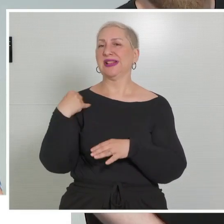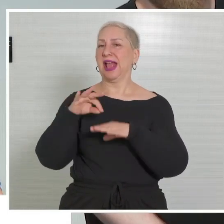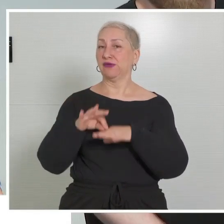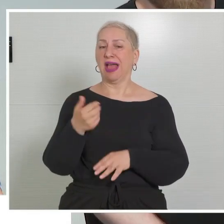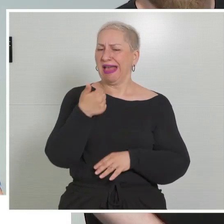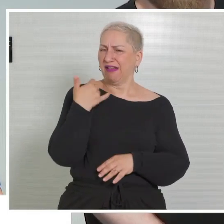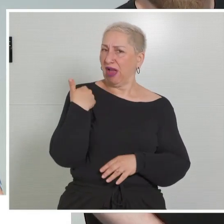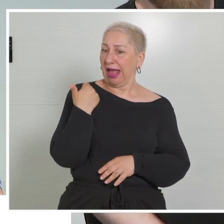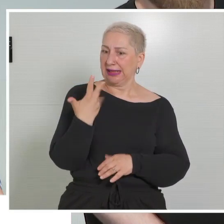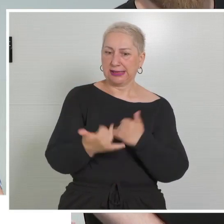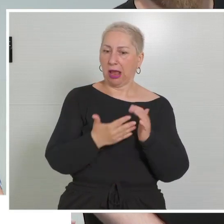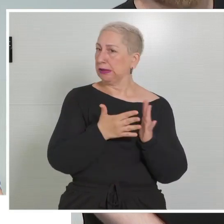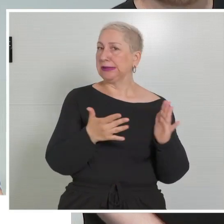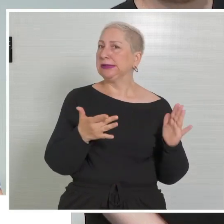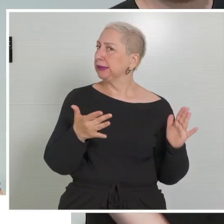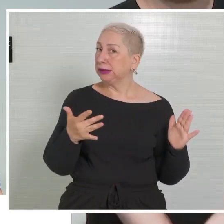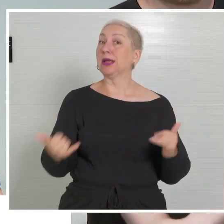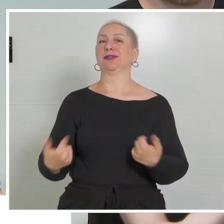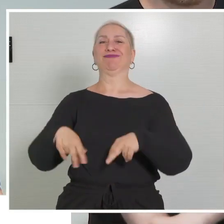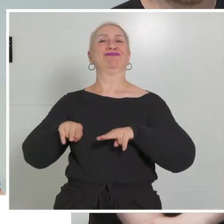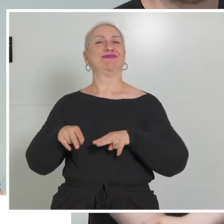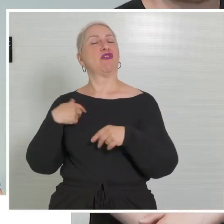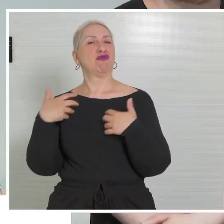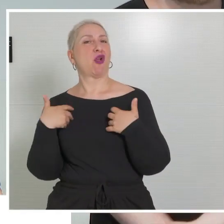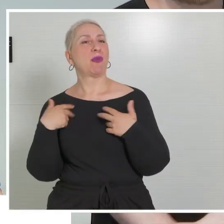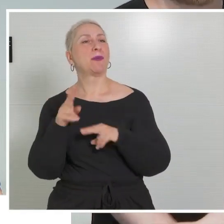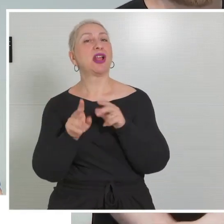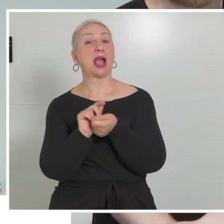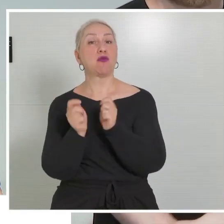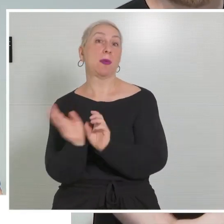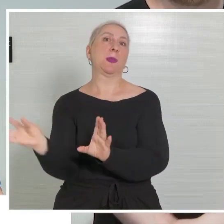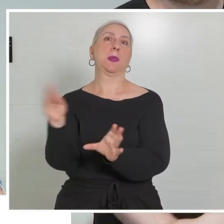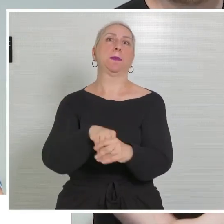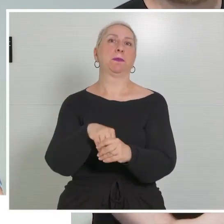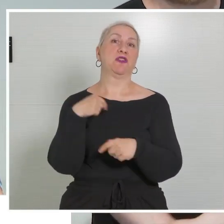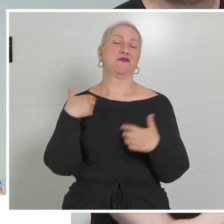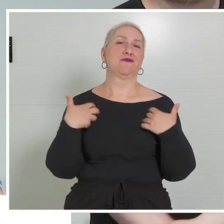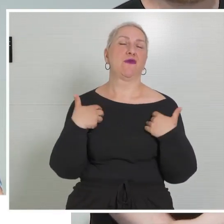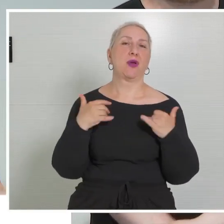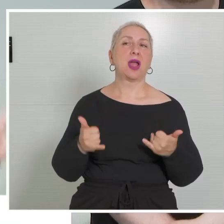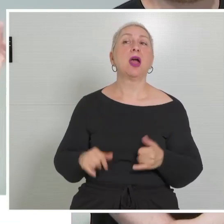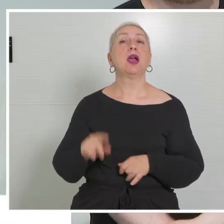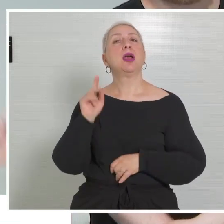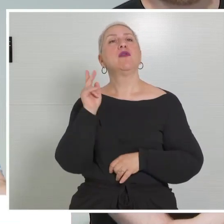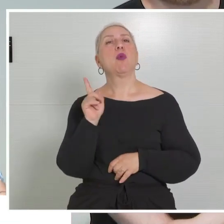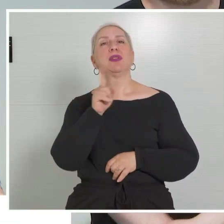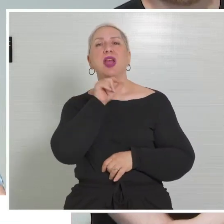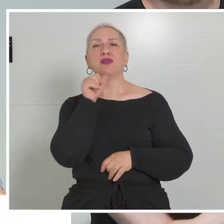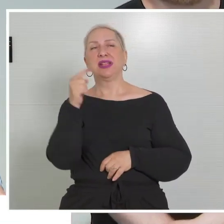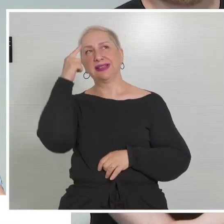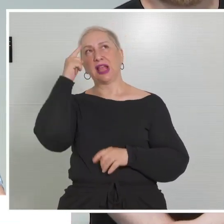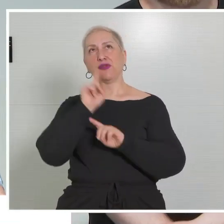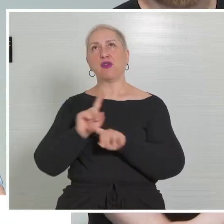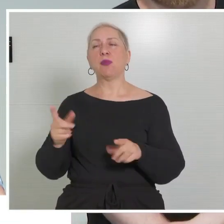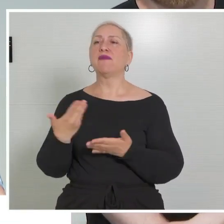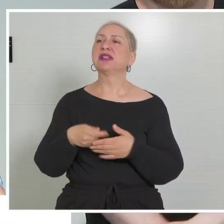nicht gegeben und ich freue mich, dass wir das im Zuge der Pflegereform gleich mit auf den Weg gebracht haben, weil ich glaube, wir dürfen ja auch keine Denkverbote haben, welche